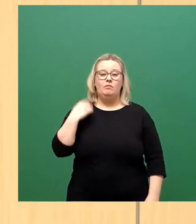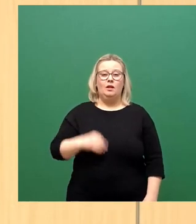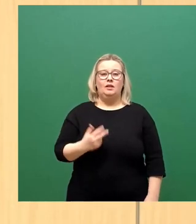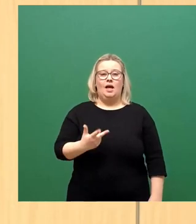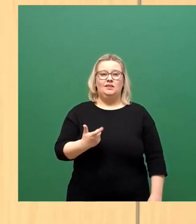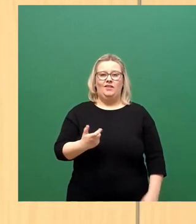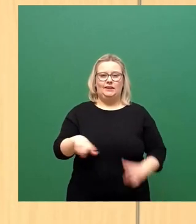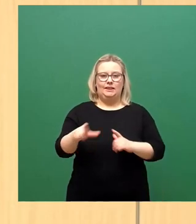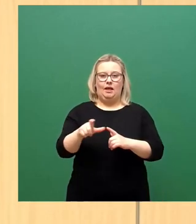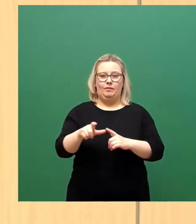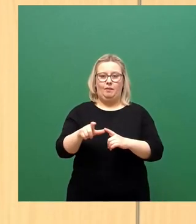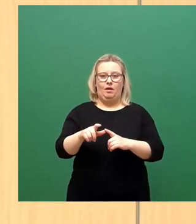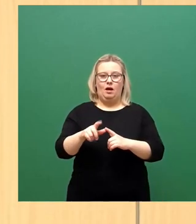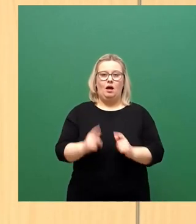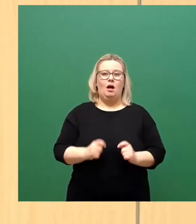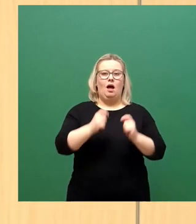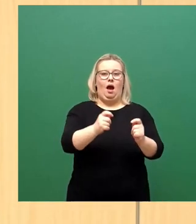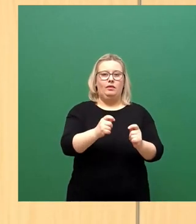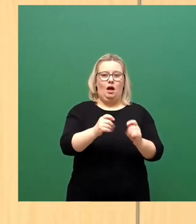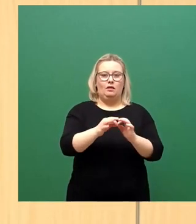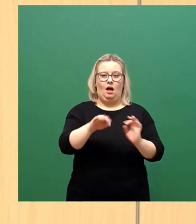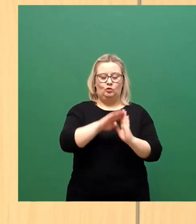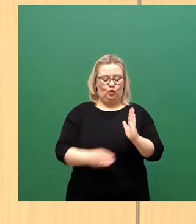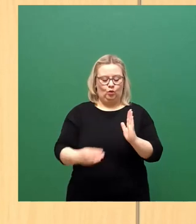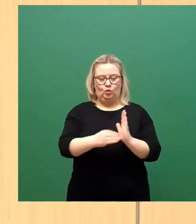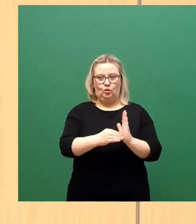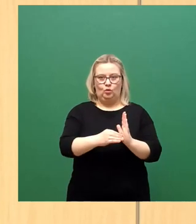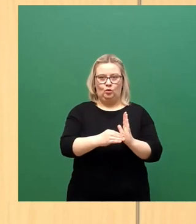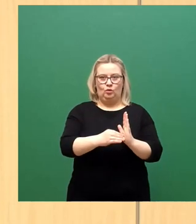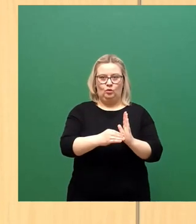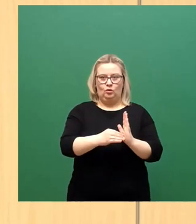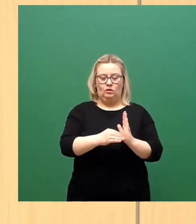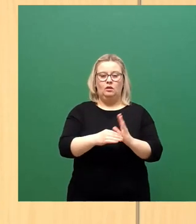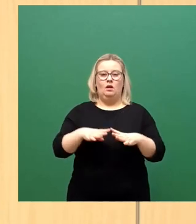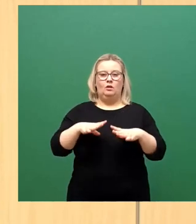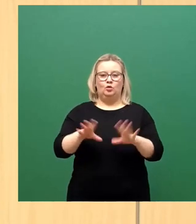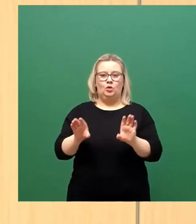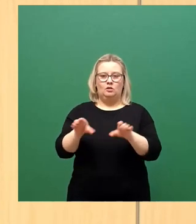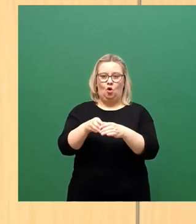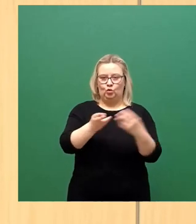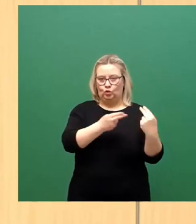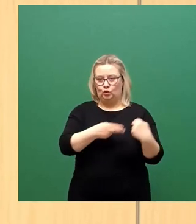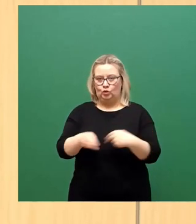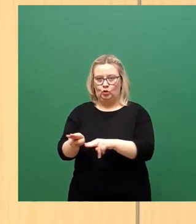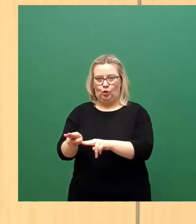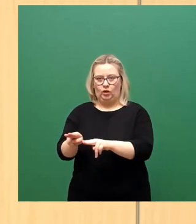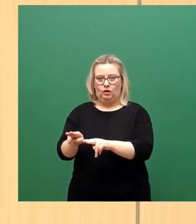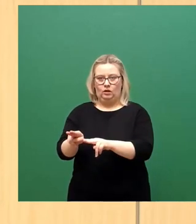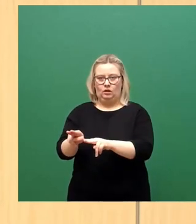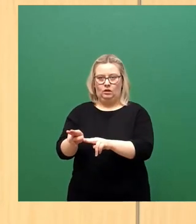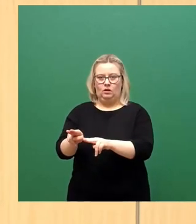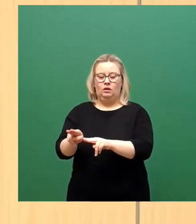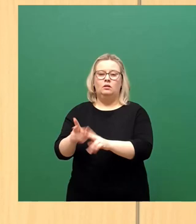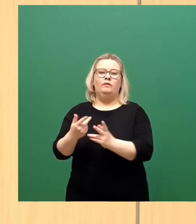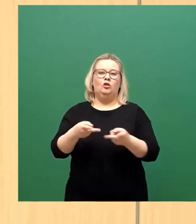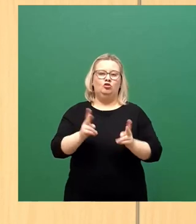der Antrag das erste Mal auf der Tagesordnung des Stadtrates, wurde dort in den Gesundheitsausschuss verwiesen, kam dann wieder in den Stadtrat,